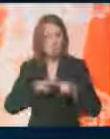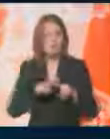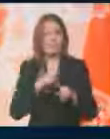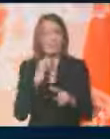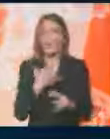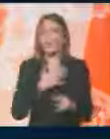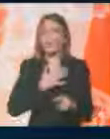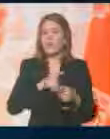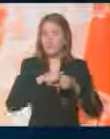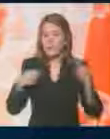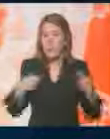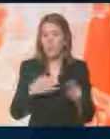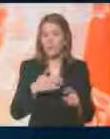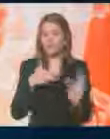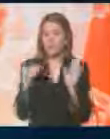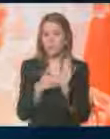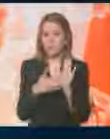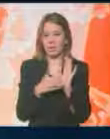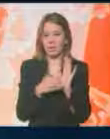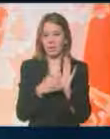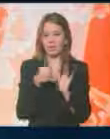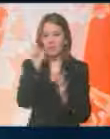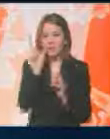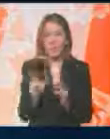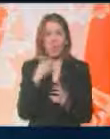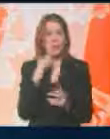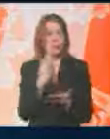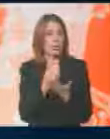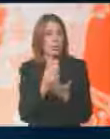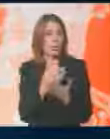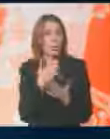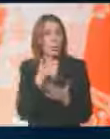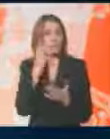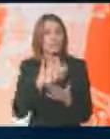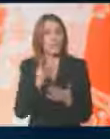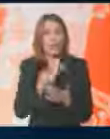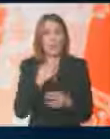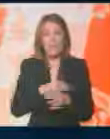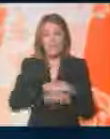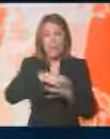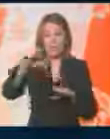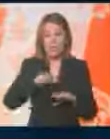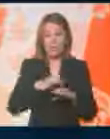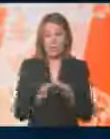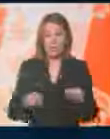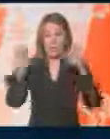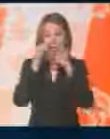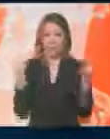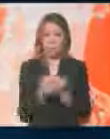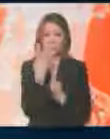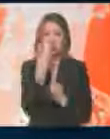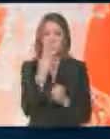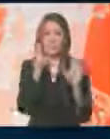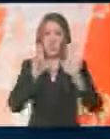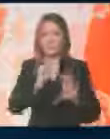o nekim svojim stvarima, svojim potrebama, gdje vam bio tu da ukoljno bude moja produžena ruka. Projektom je angažovano 48